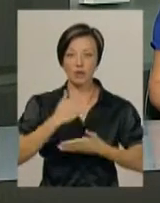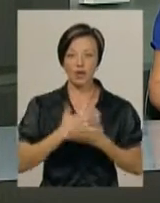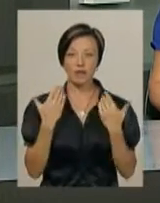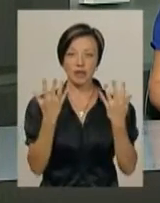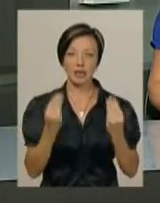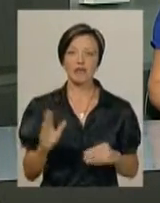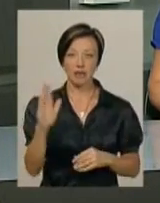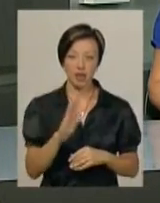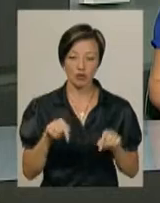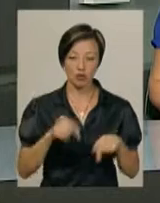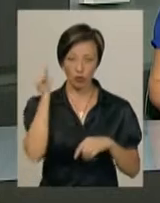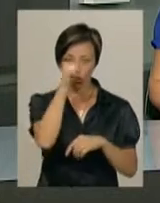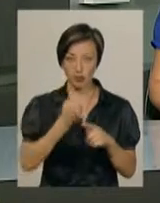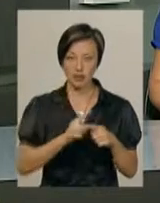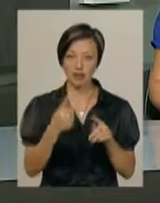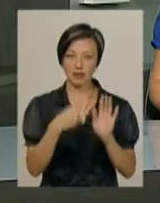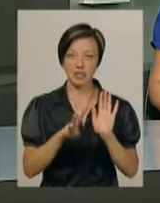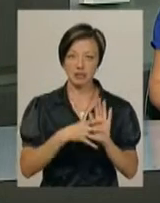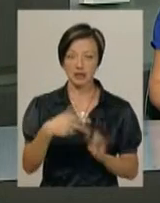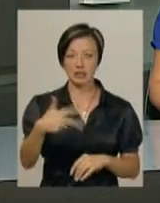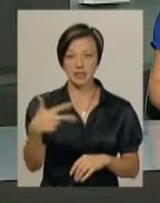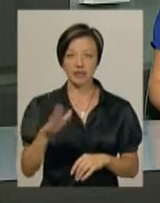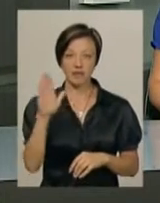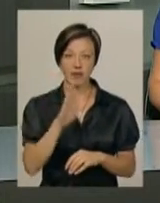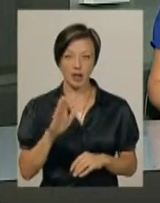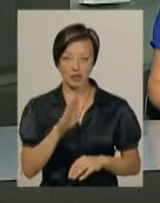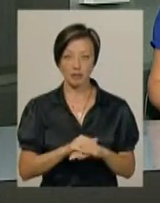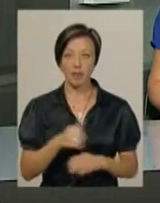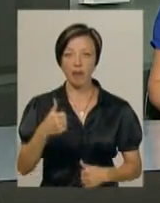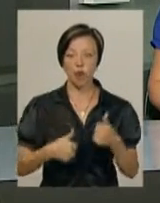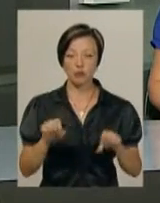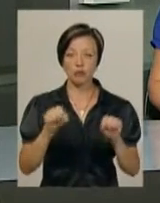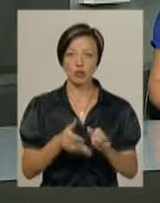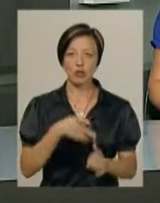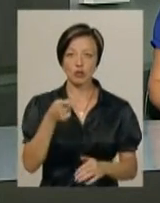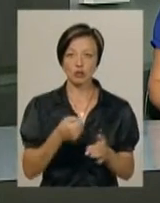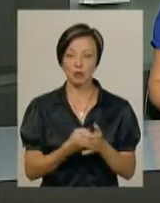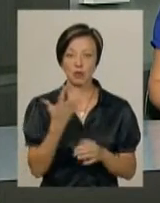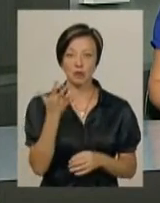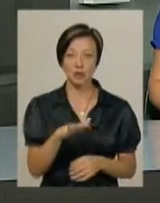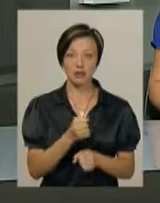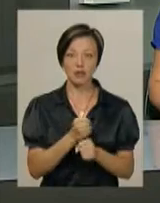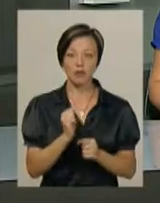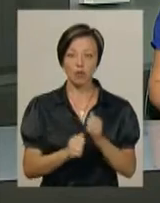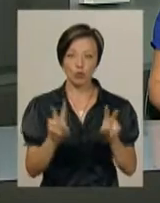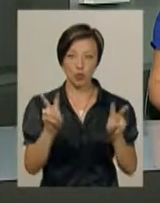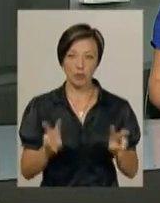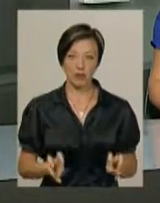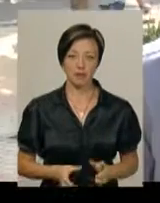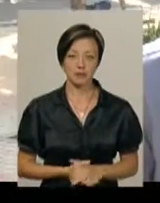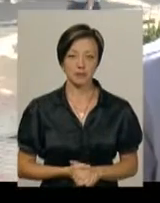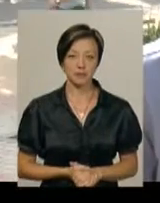вихідній вересня. Цього року це 29 і 30 вересня. На конкурс можна подавати до п'яти робіт у кожній номінації.